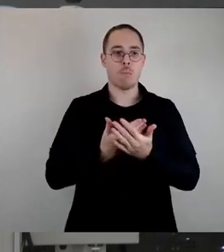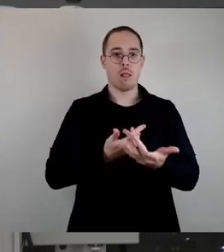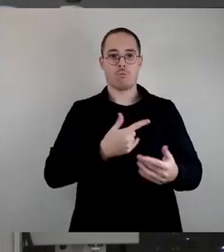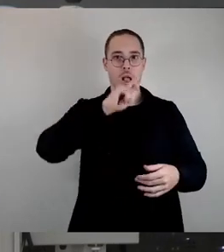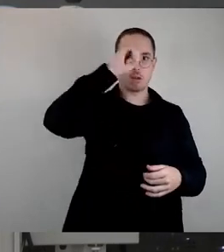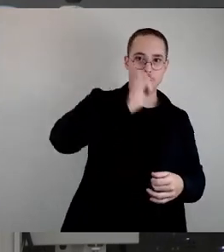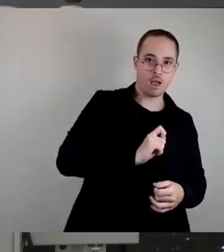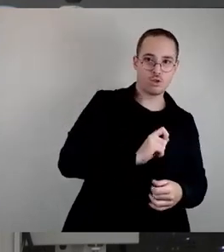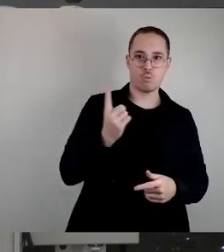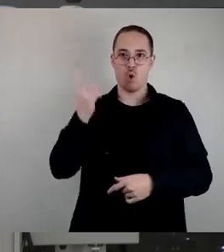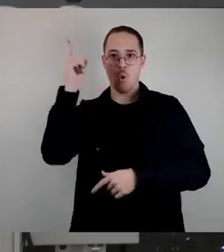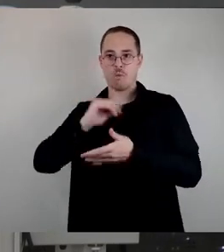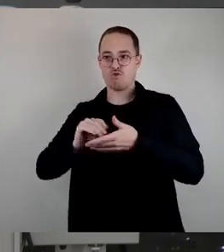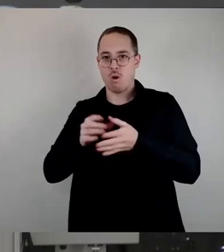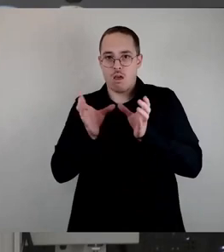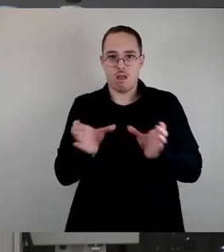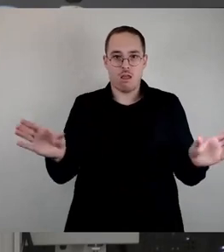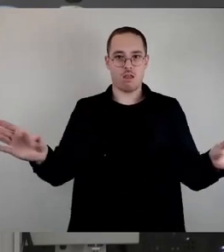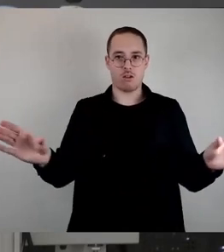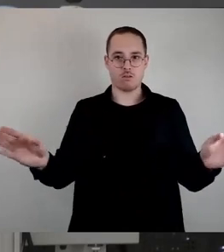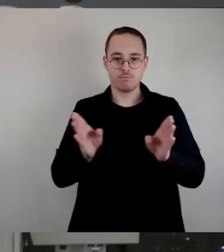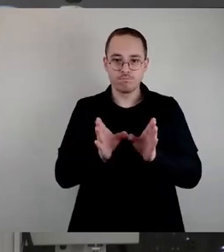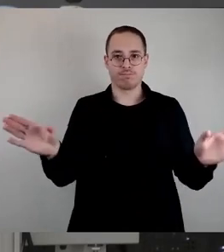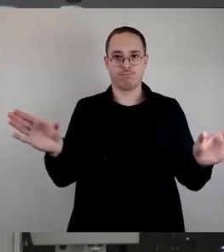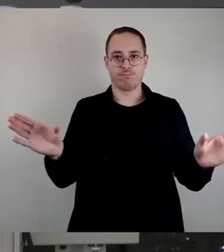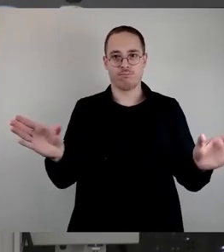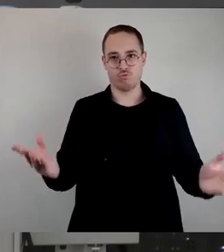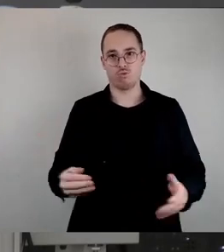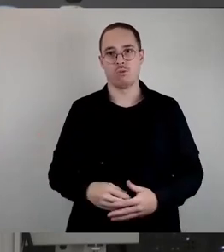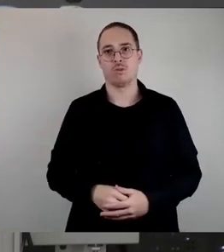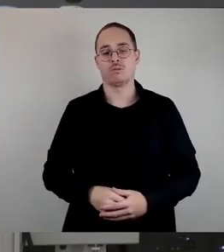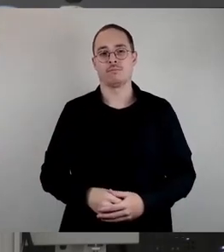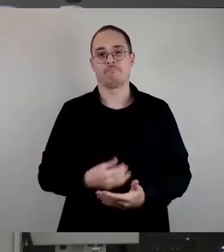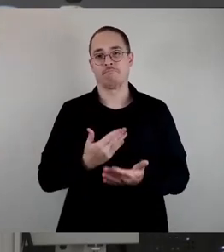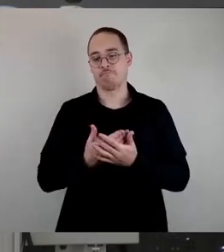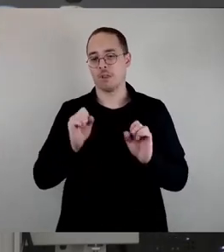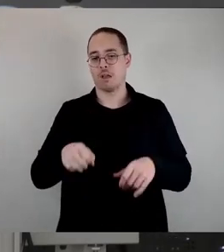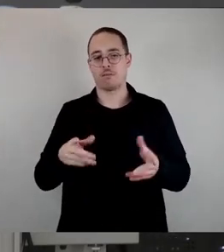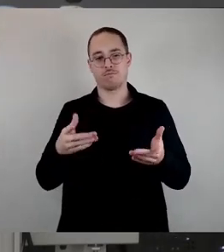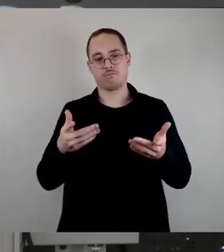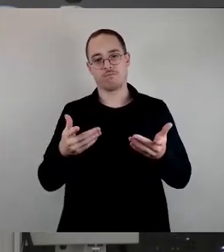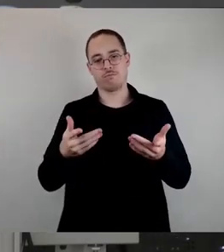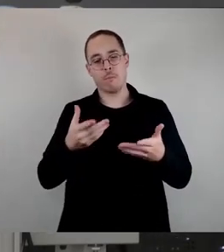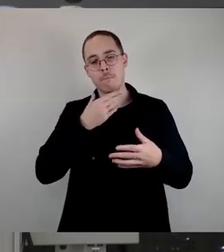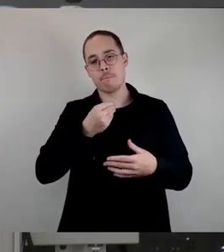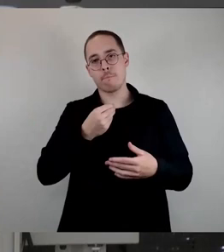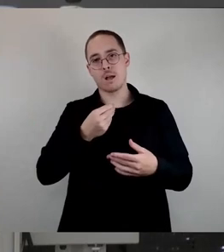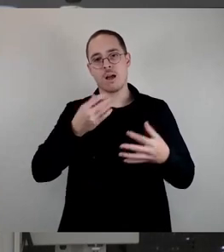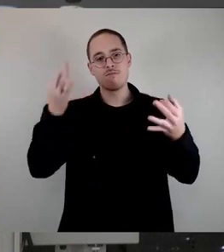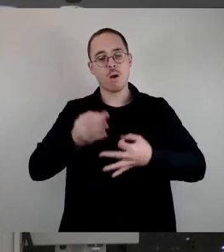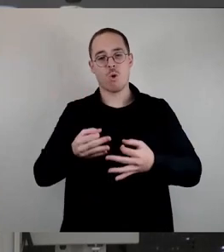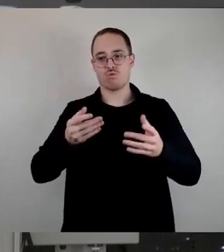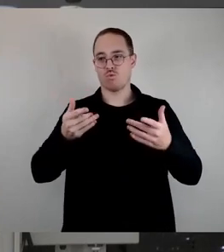Aus diesem Grund finden wir das notwendig. Im ländlichen Raum, so der